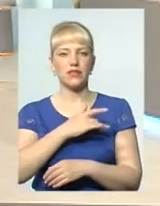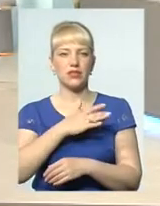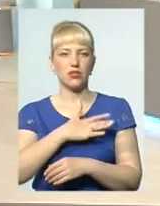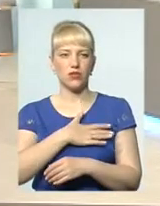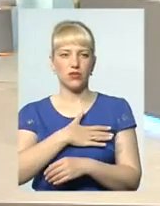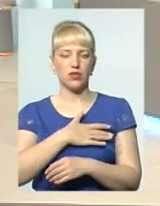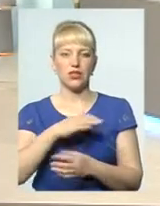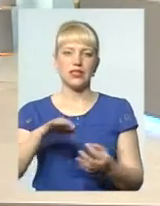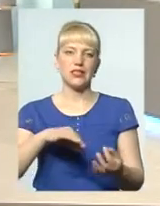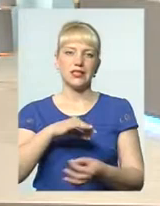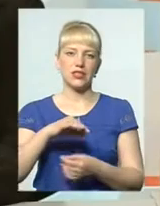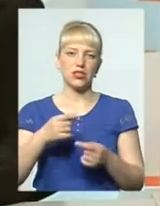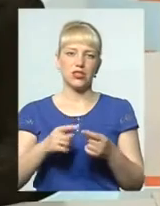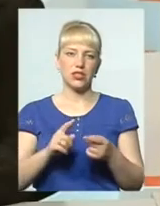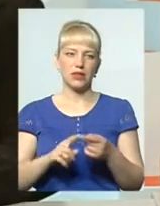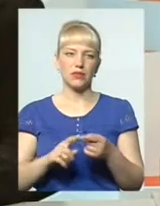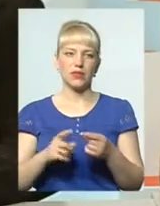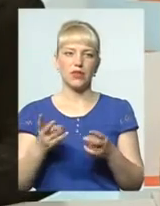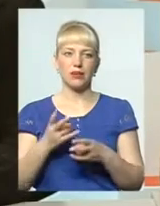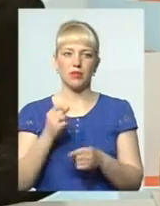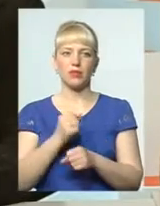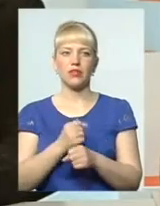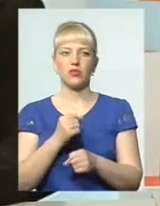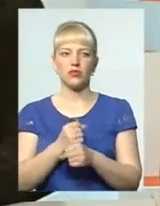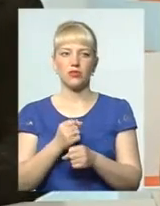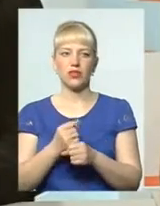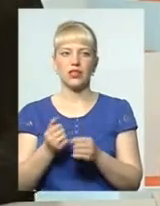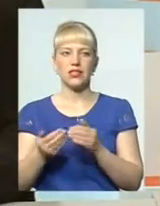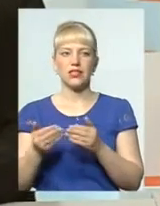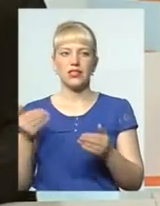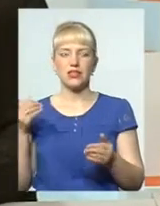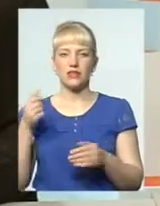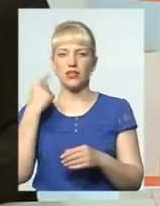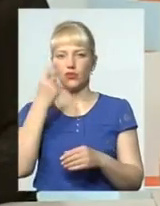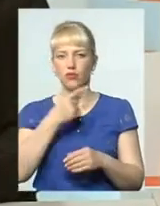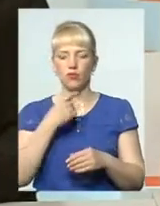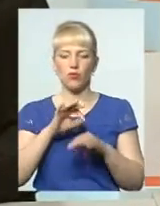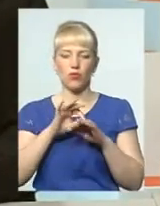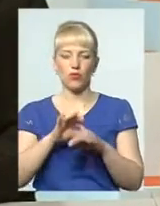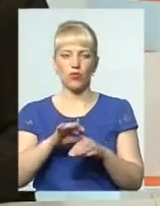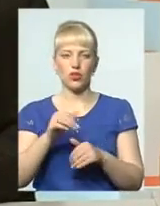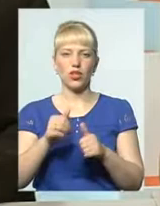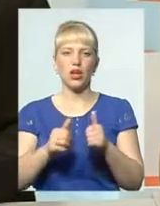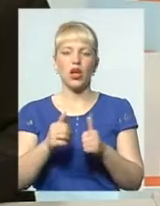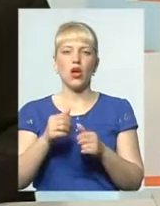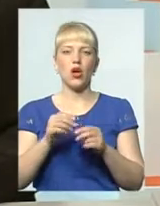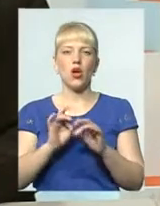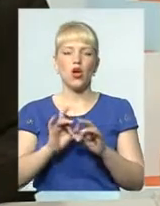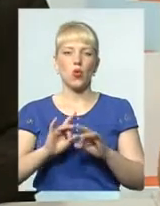з цією родиною, з цією сім'єю молодею. Потрібно працювати заздалегідь, індивідуально проводити курси, дивитися на цю